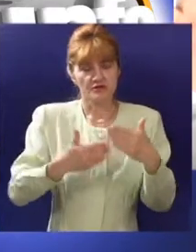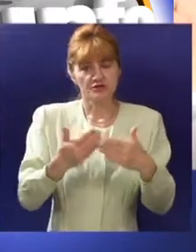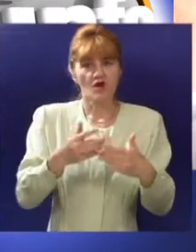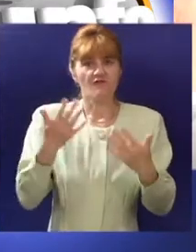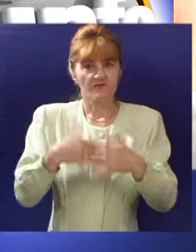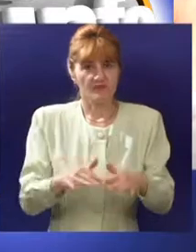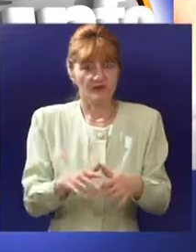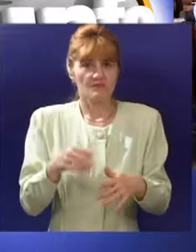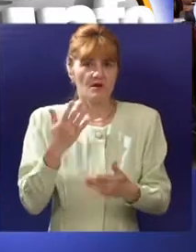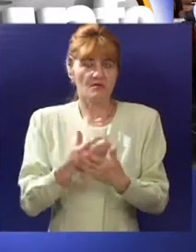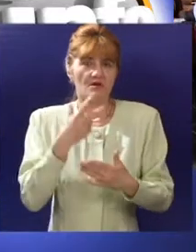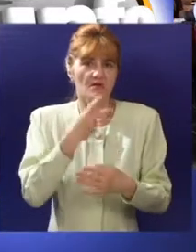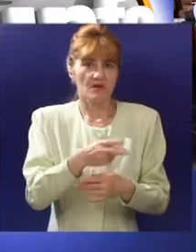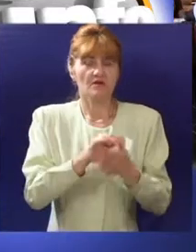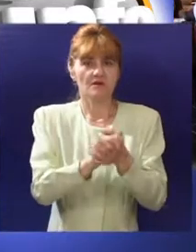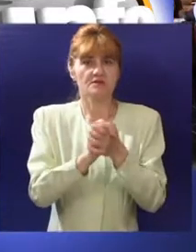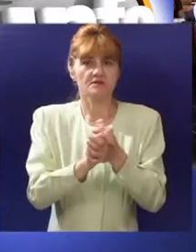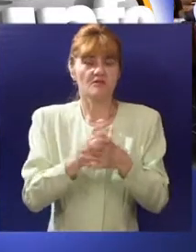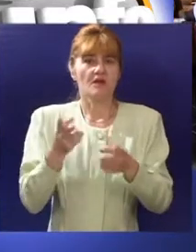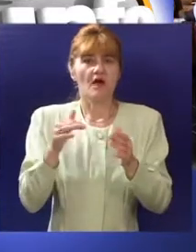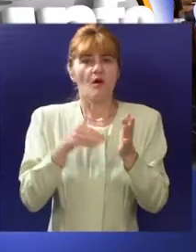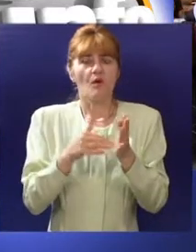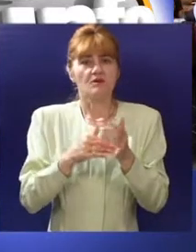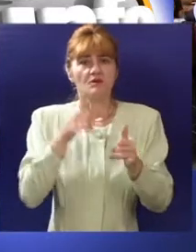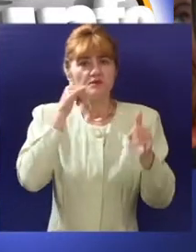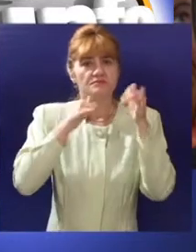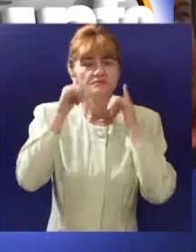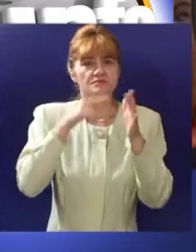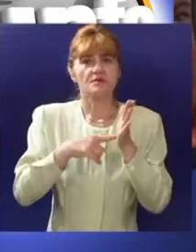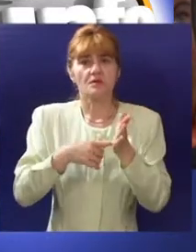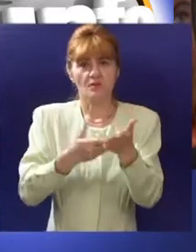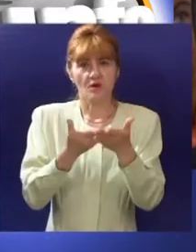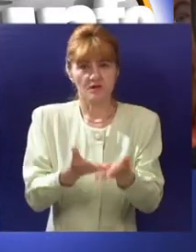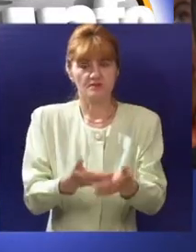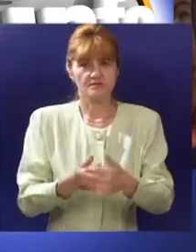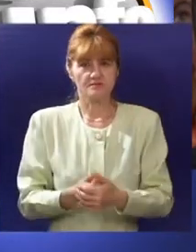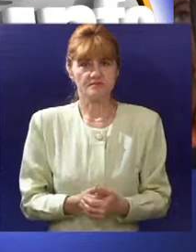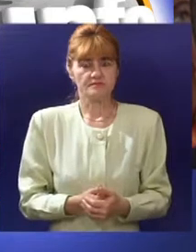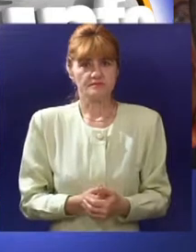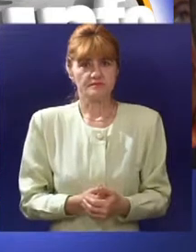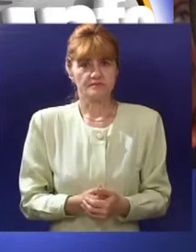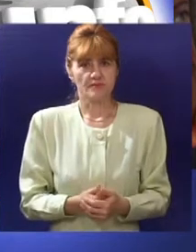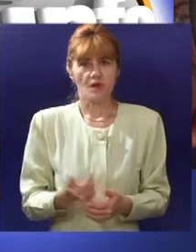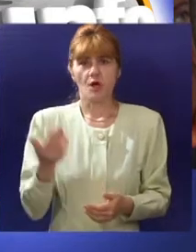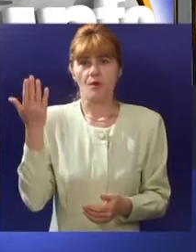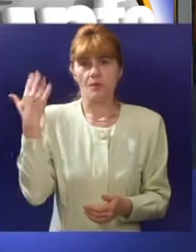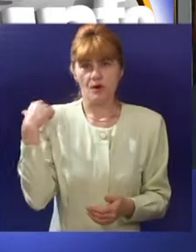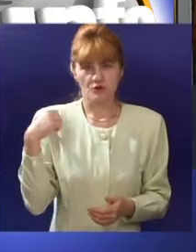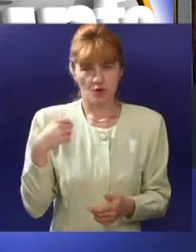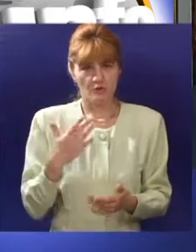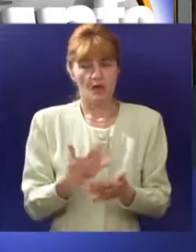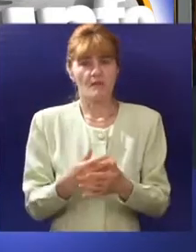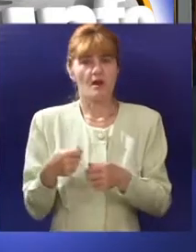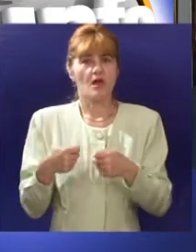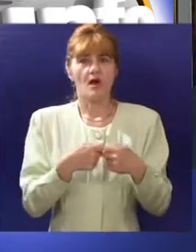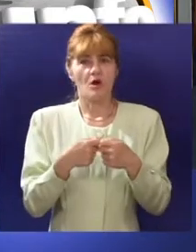preduzetnika dogovorena je zajednička saradnja na učestvovanju na raznim međunarodnim projektima Pre svega i prošle godine je